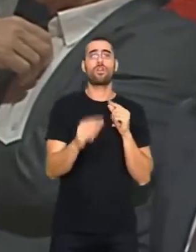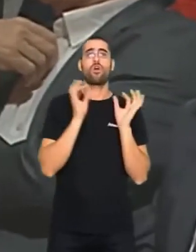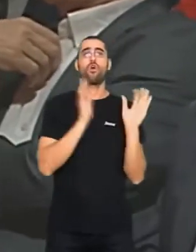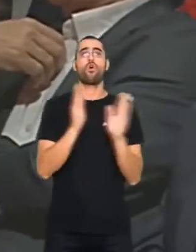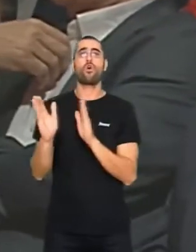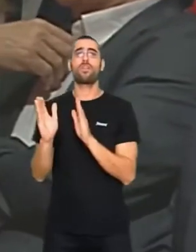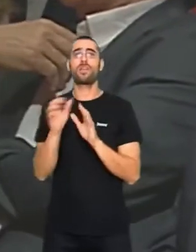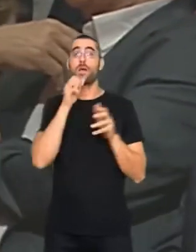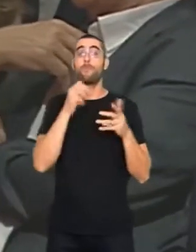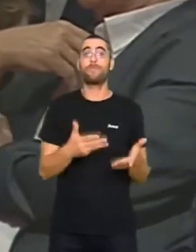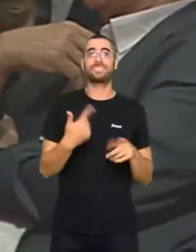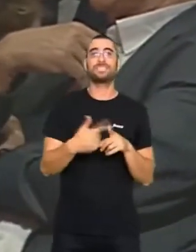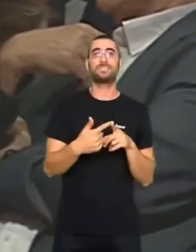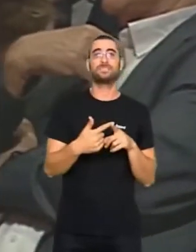presents,